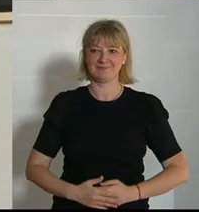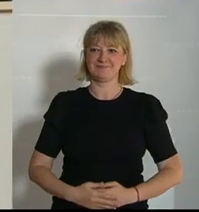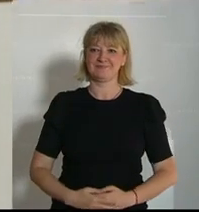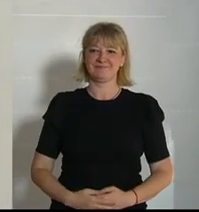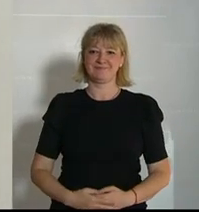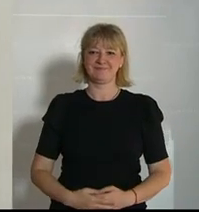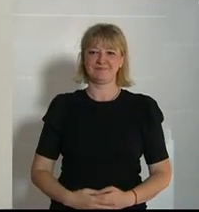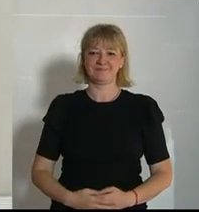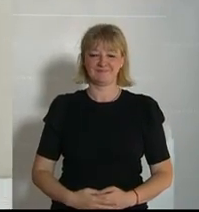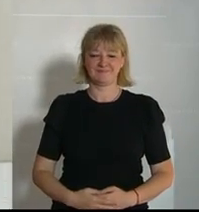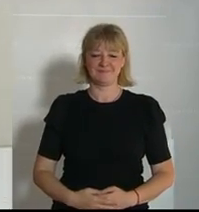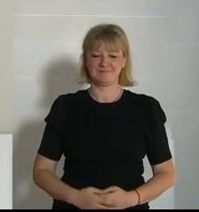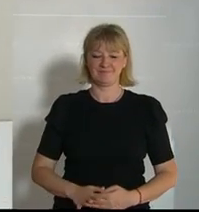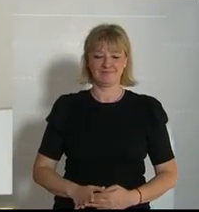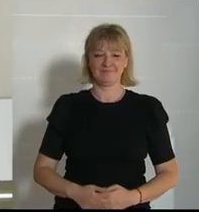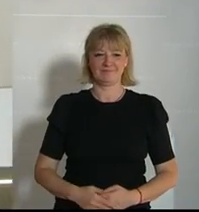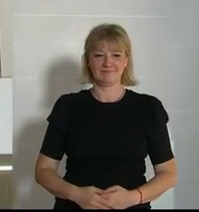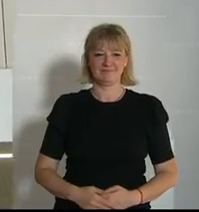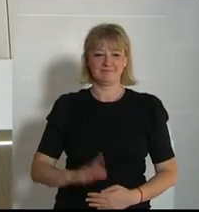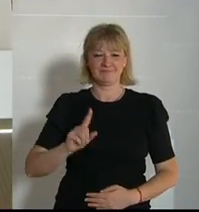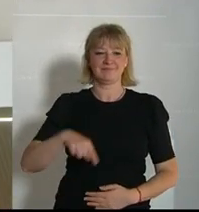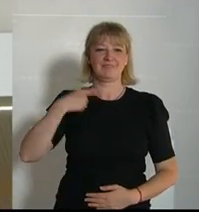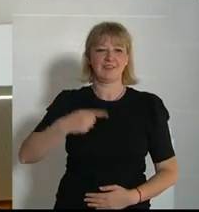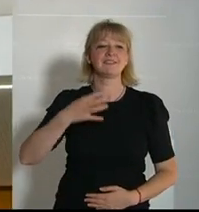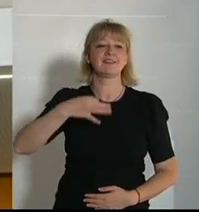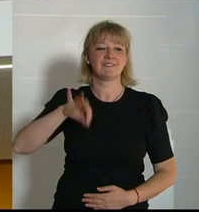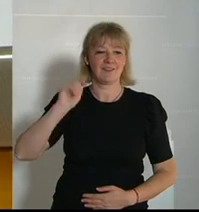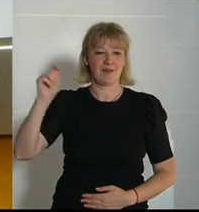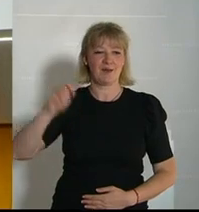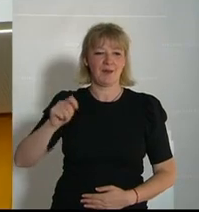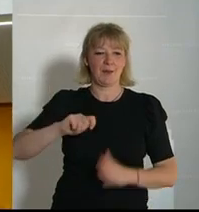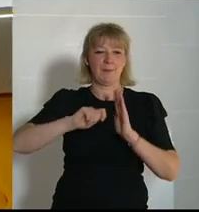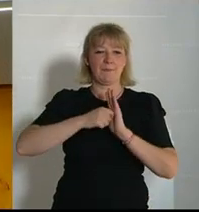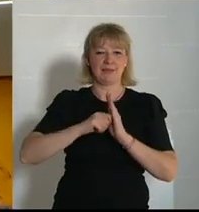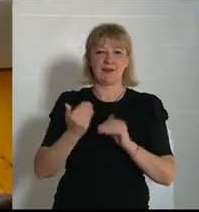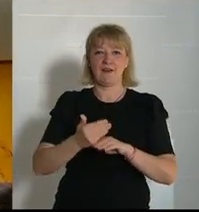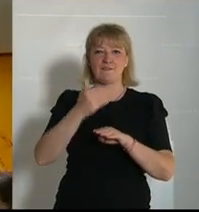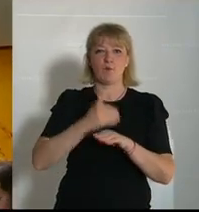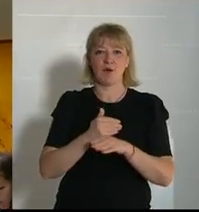Schönen Urlaub wünscht uns der Tourismus-Sprecher der ÖVP, Karl Schmidhofer.